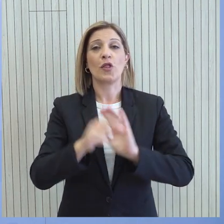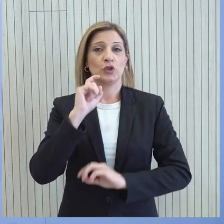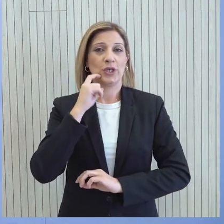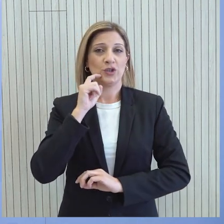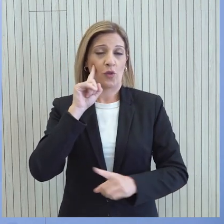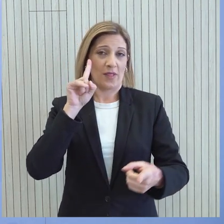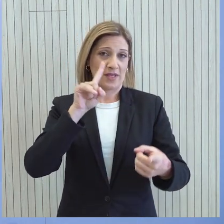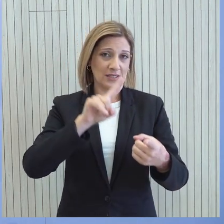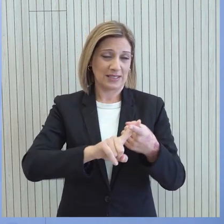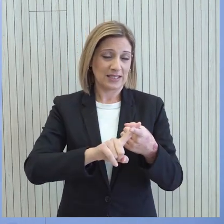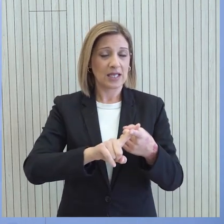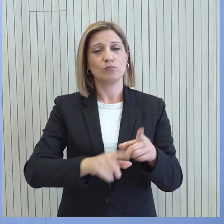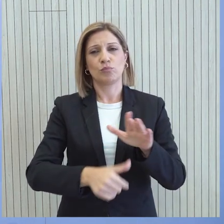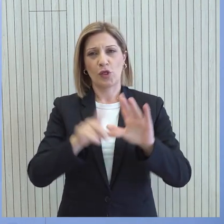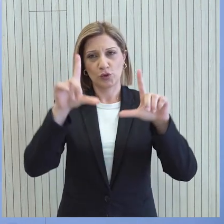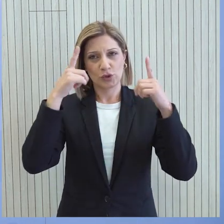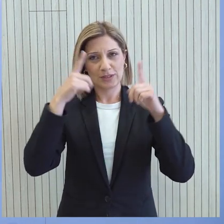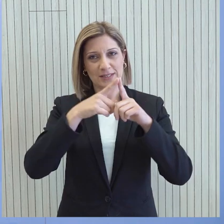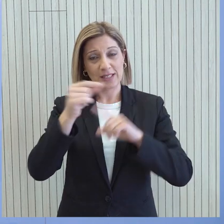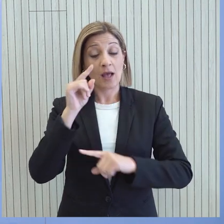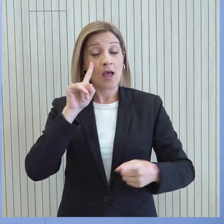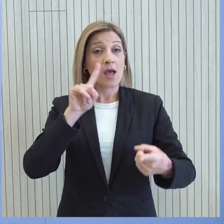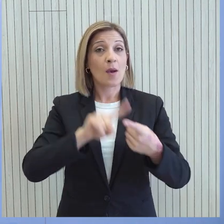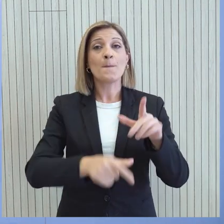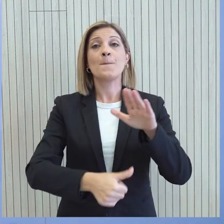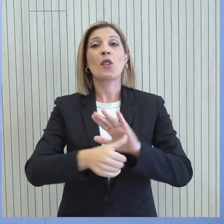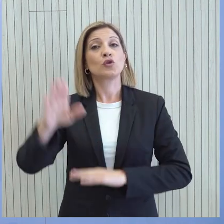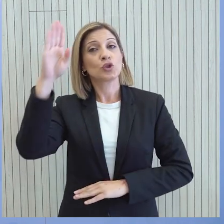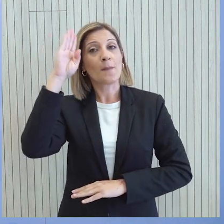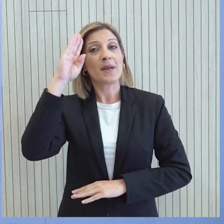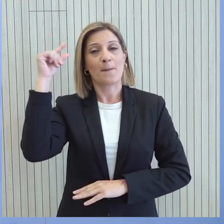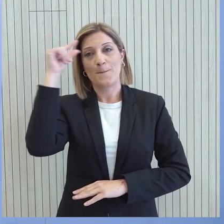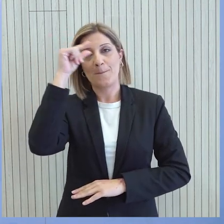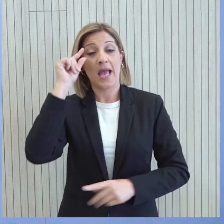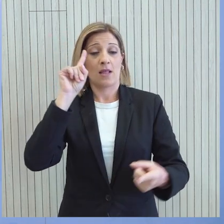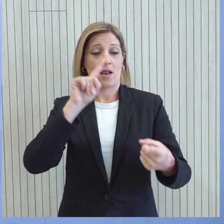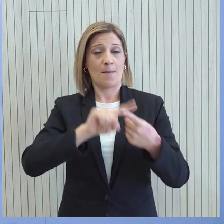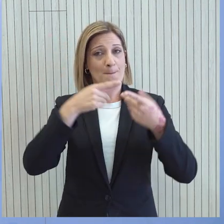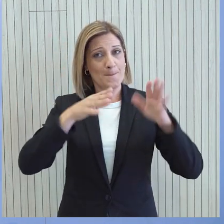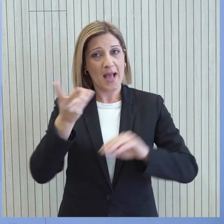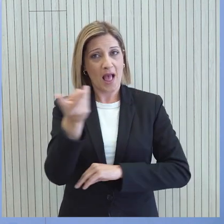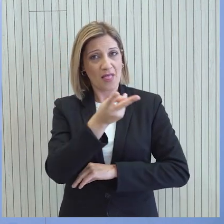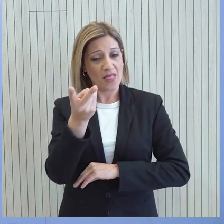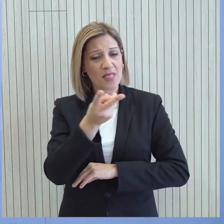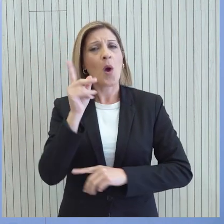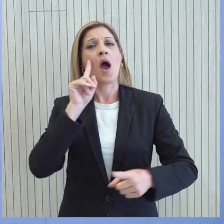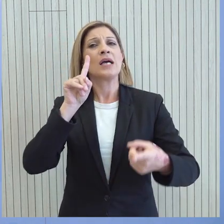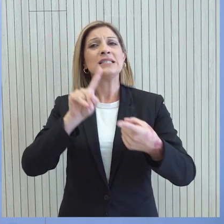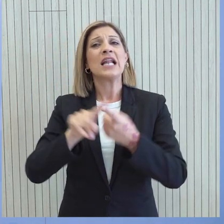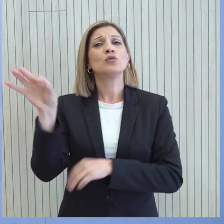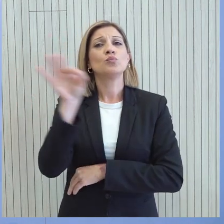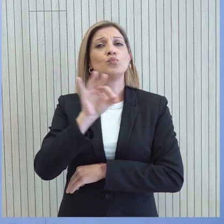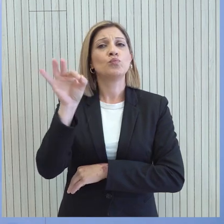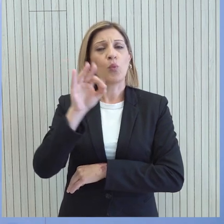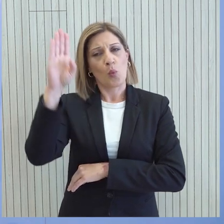Κυπριακής Δημοκρατίας, κύριου Νίκου Χρυστοδουλίδη, με τον Πρόεδρο των Ηνωμένων Πολιτιών Αμερικής, κύριο Τζο Μπάιτεν. Η συνάντηση που έλαβε χώρα στο